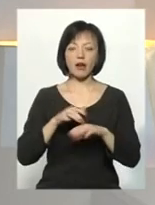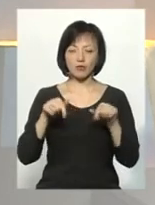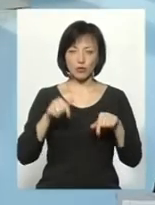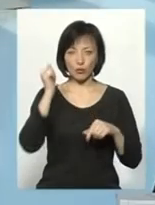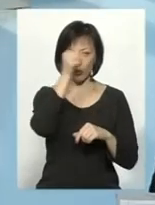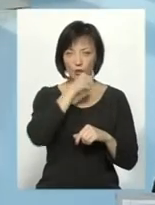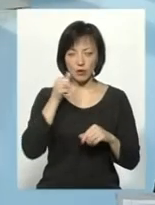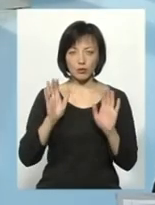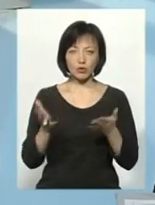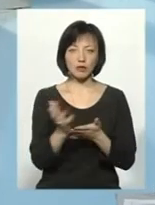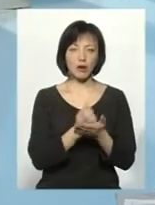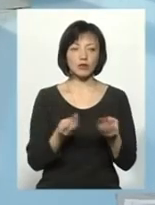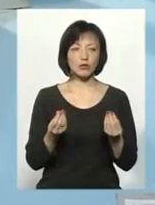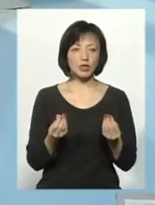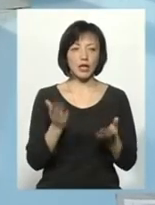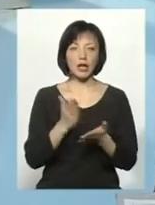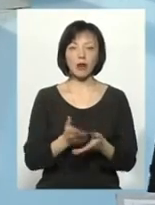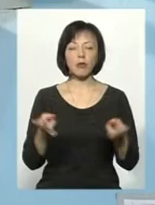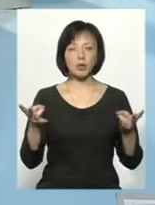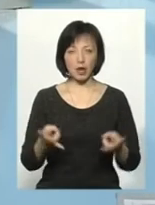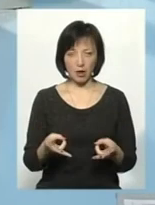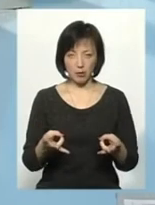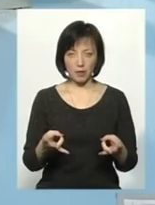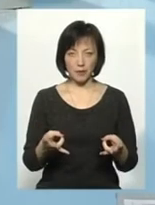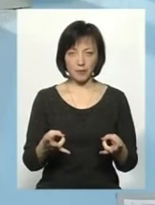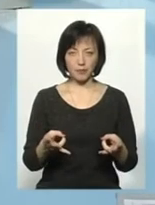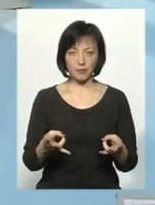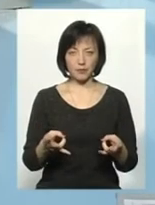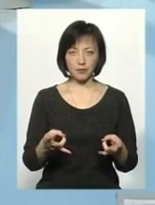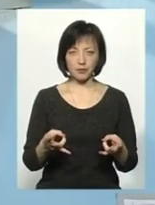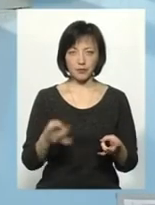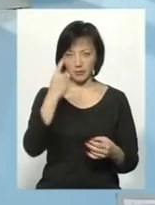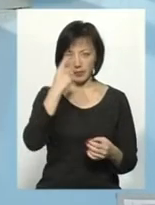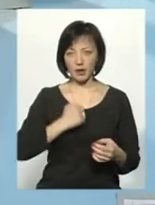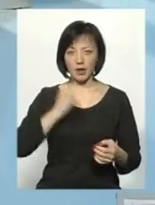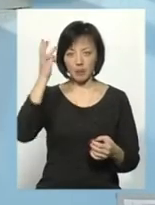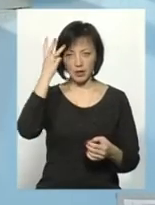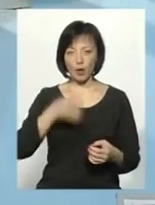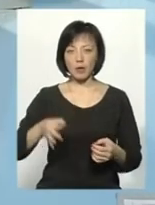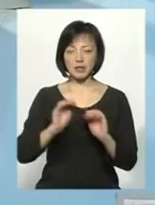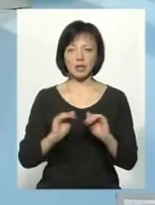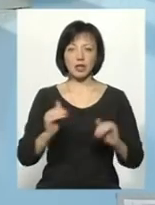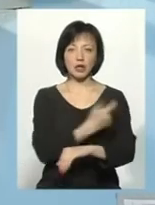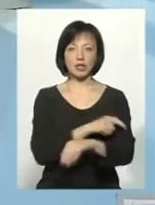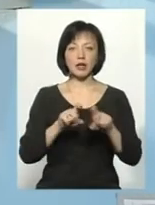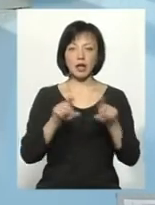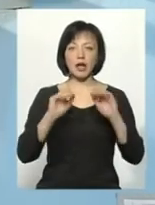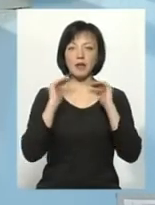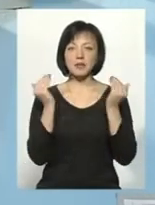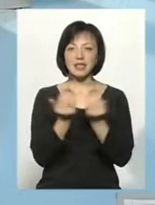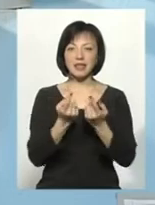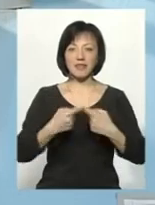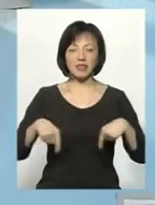року є потреба, яку нам озвучила Хмельницька обласна дитяча лікарня, реанімаційне